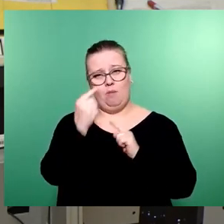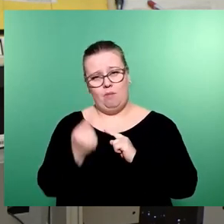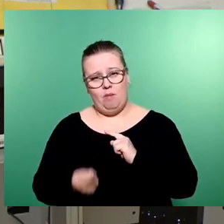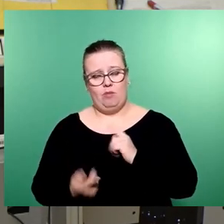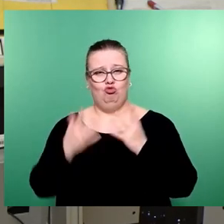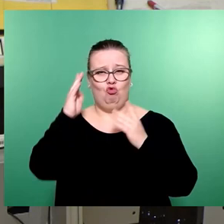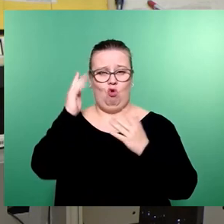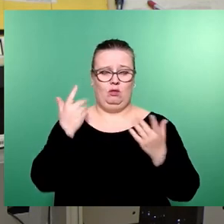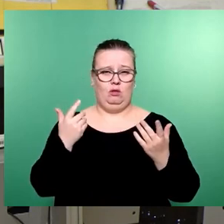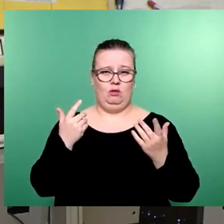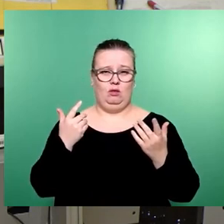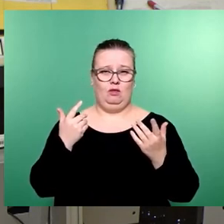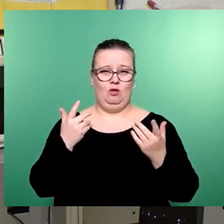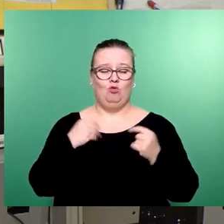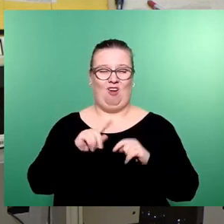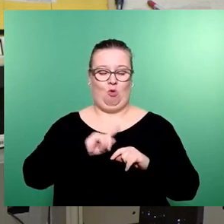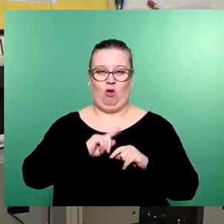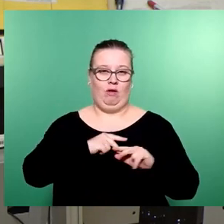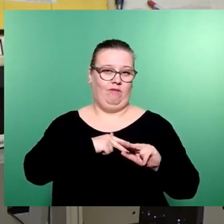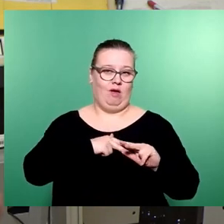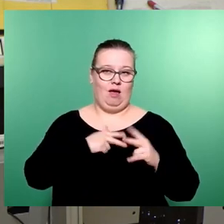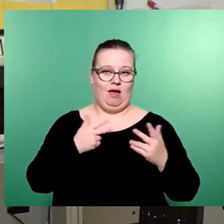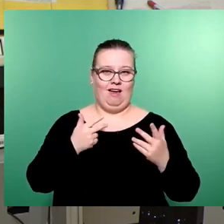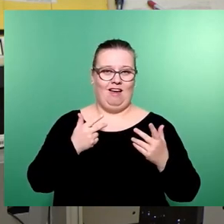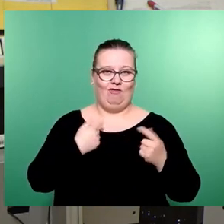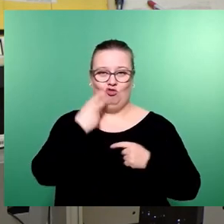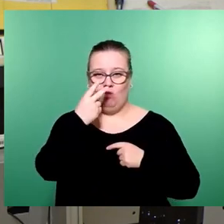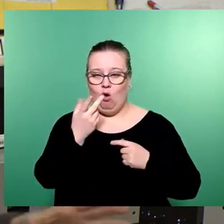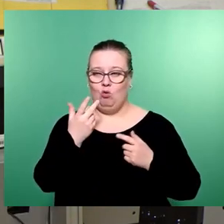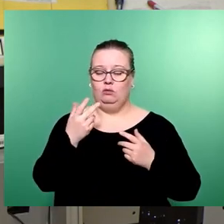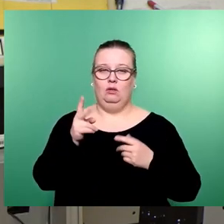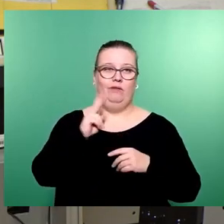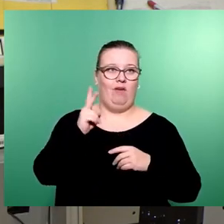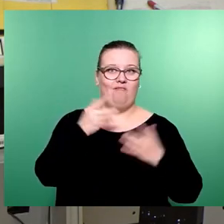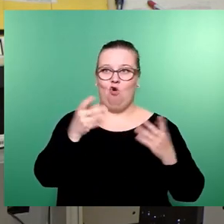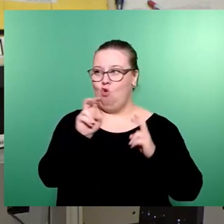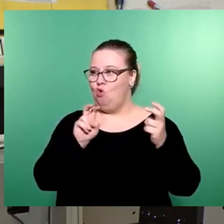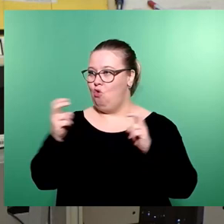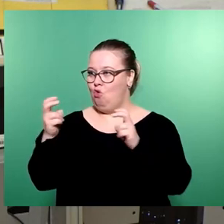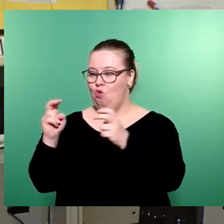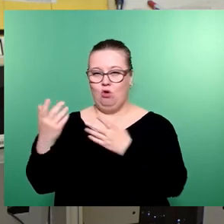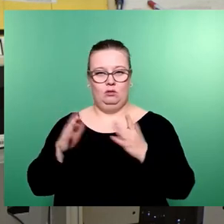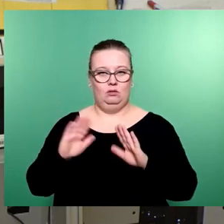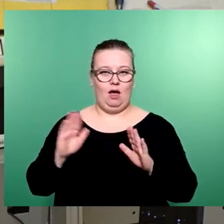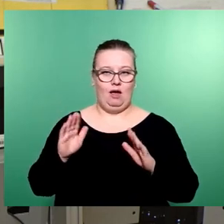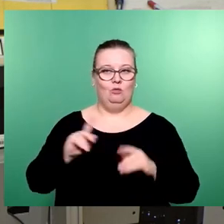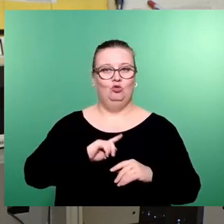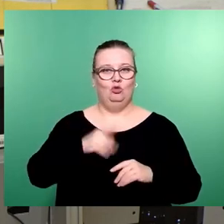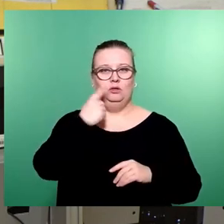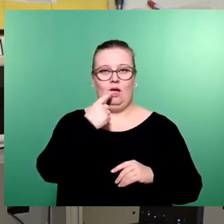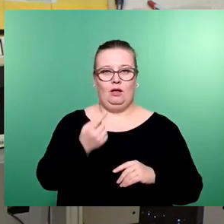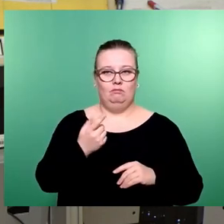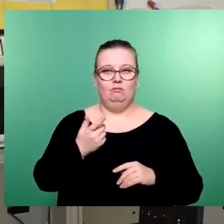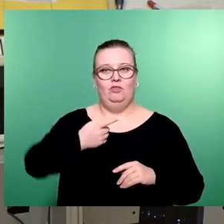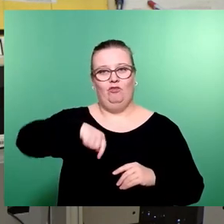Und wir haben überhaupt nicht natürlich geguckt, wer sitzt da wo und welchem Stadtteil, sondern ich habe ja gerade schon erwähnt, wir